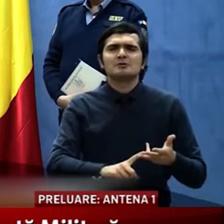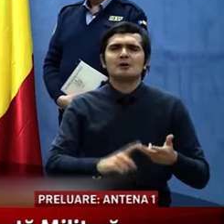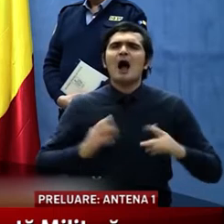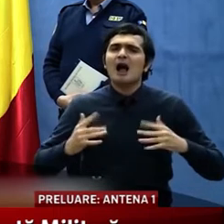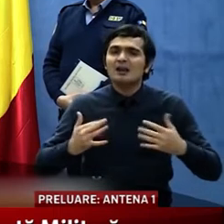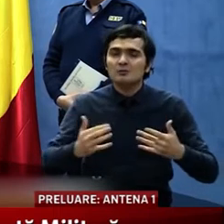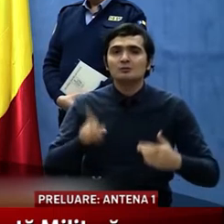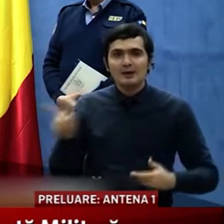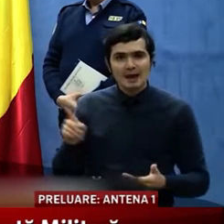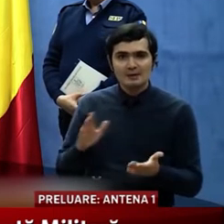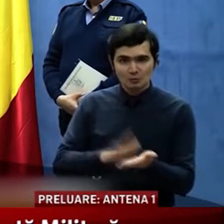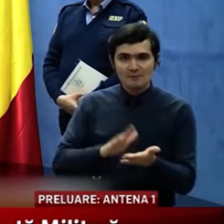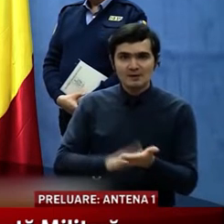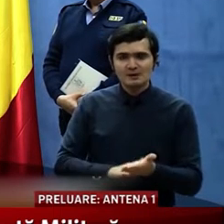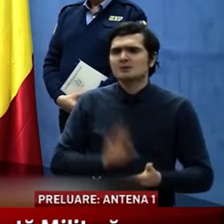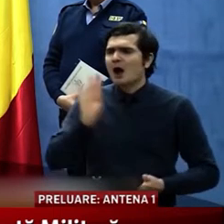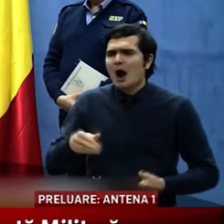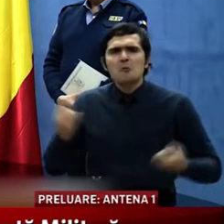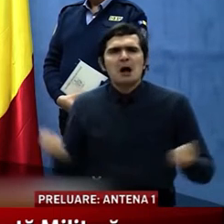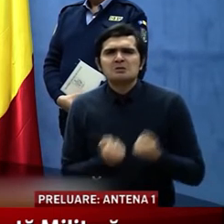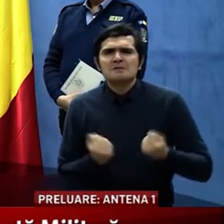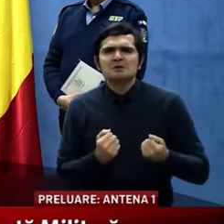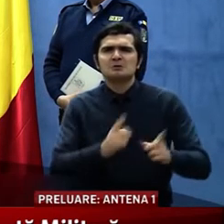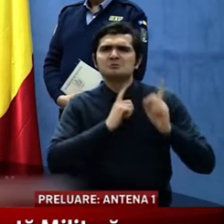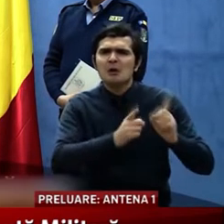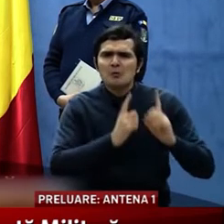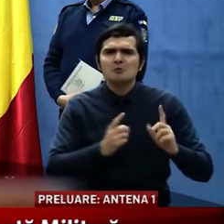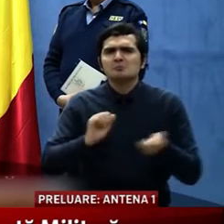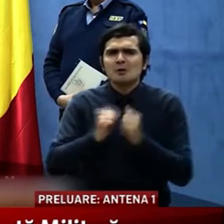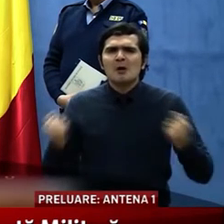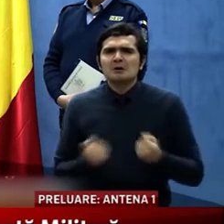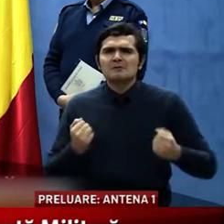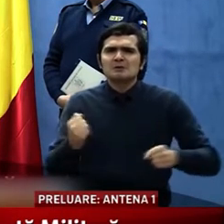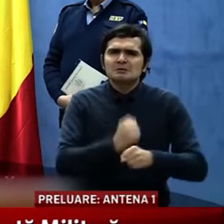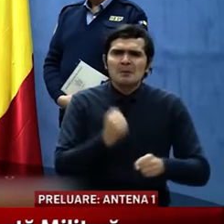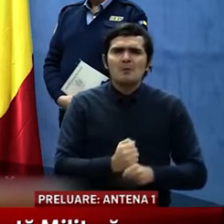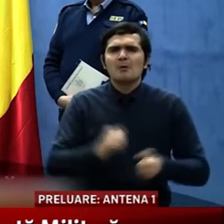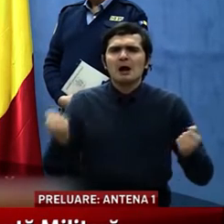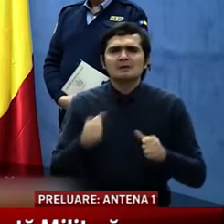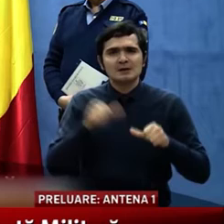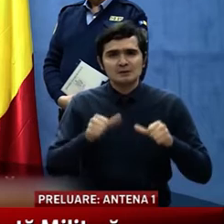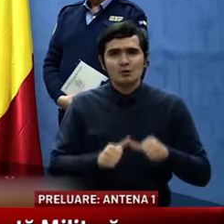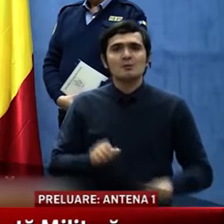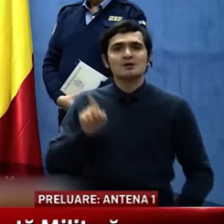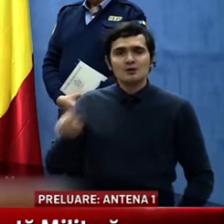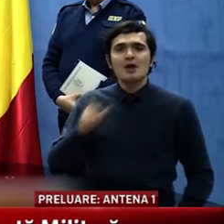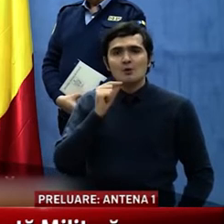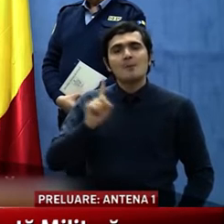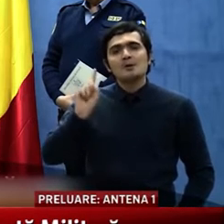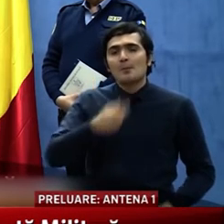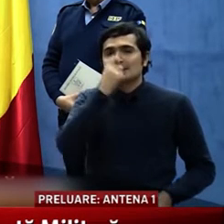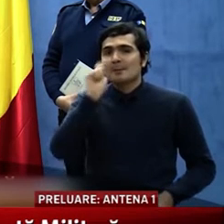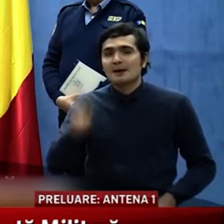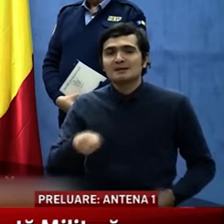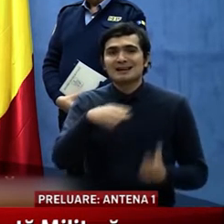dovedesc că sunt implicați în activități didactice, profesionale, economice, pot să părăsească